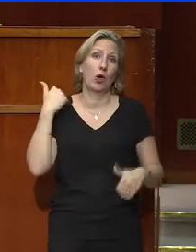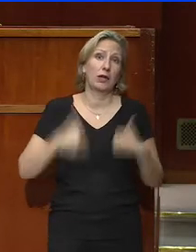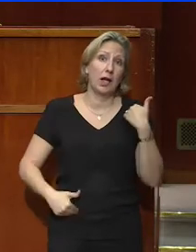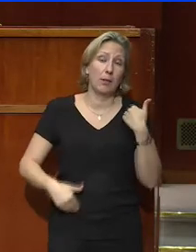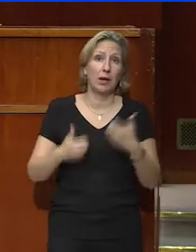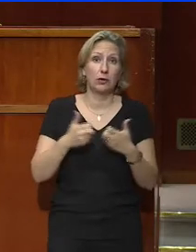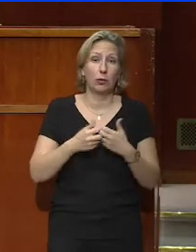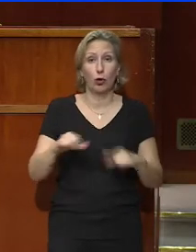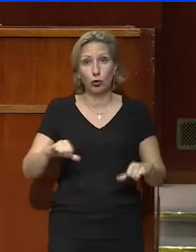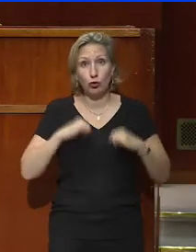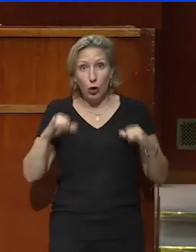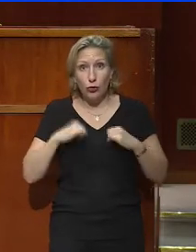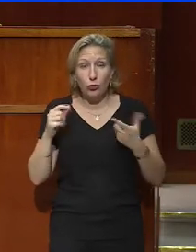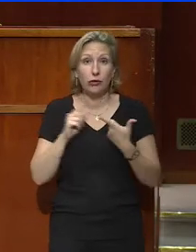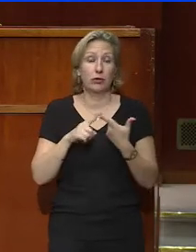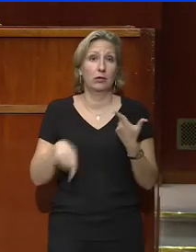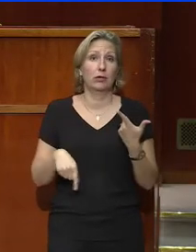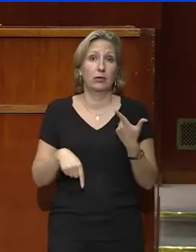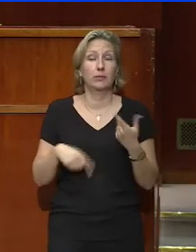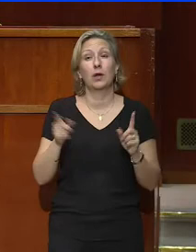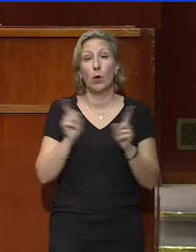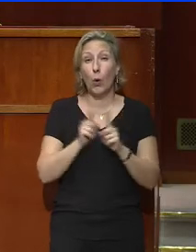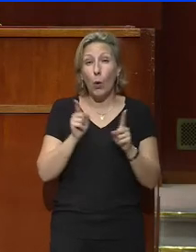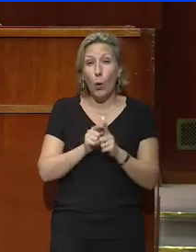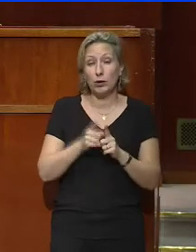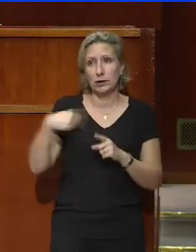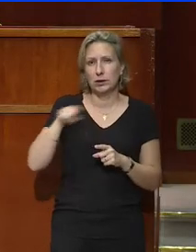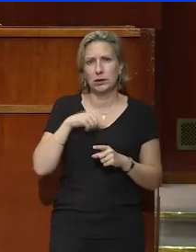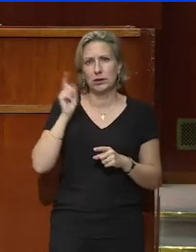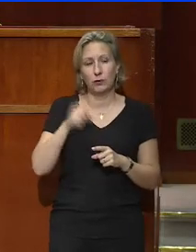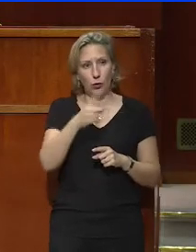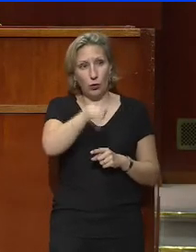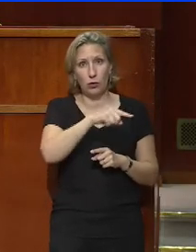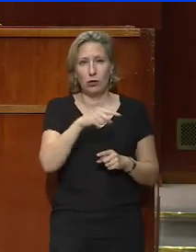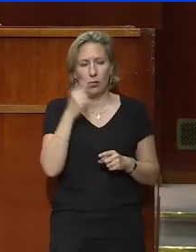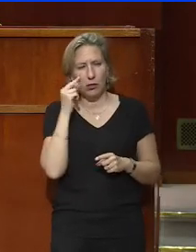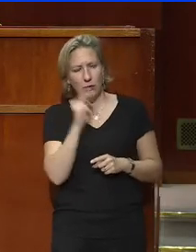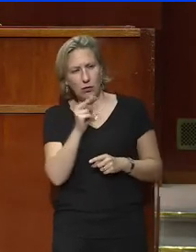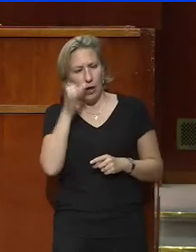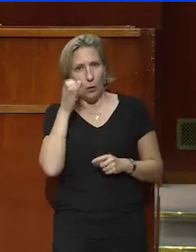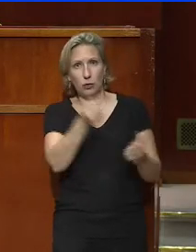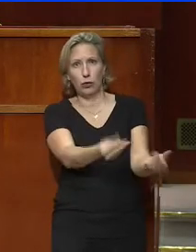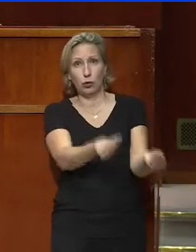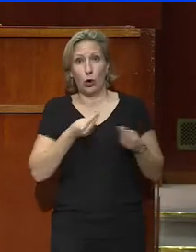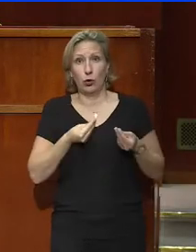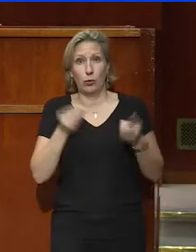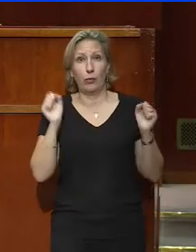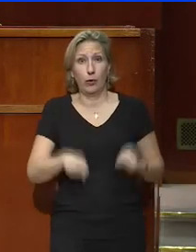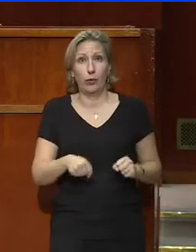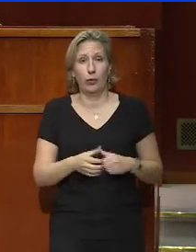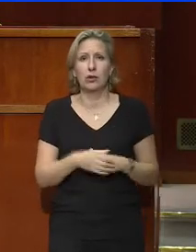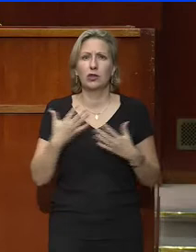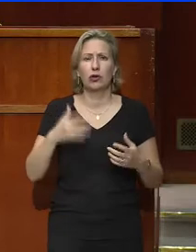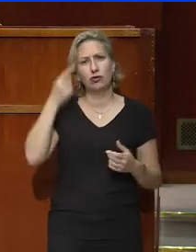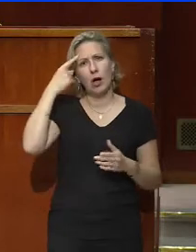jeunes en perte de repères, mais pour reconnaître tout ce que nous pouvons recevoir d'eux. J'ai annoncé des mesures immédiates,